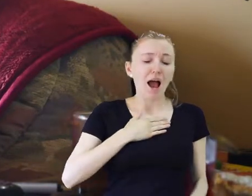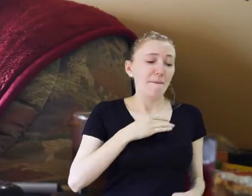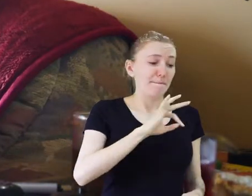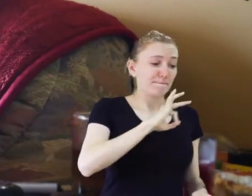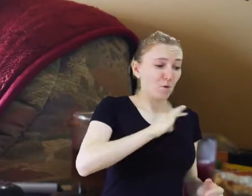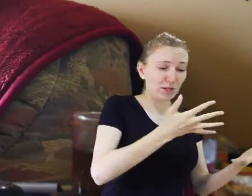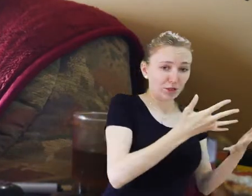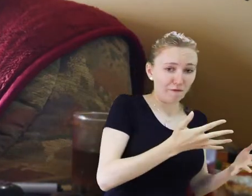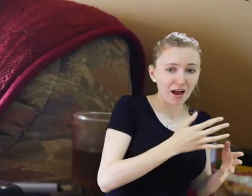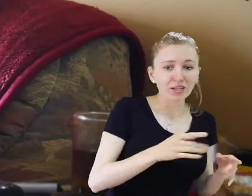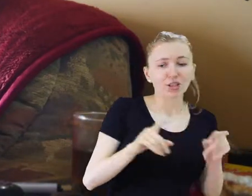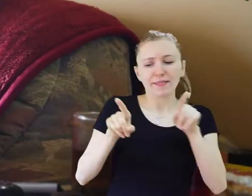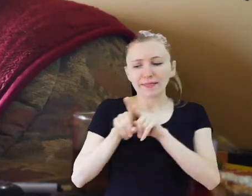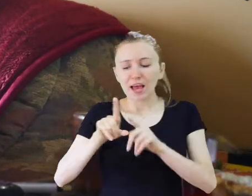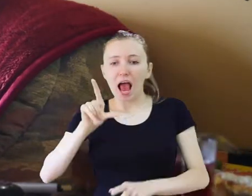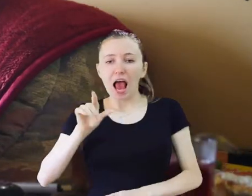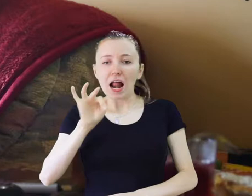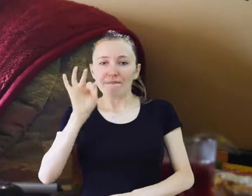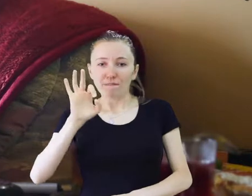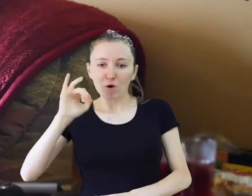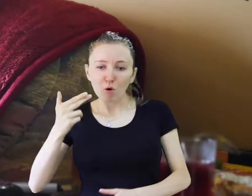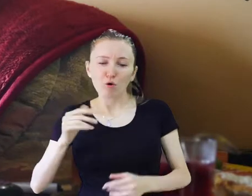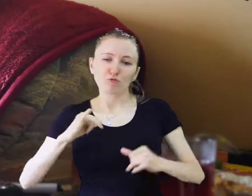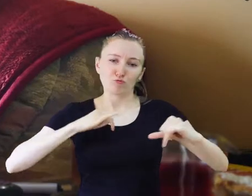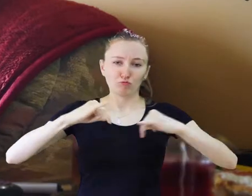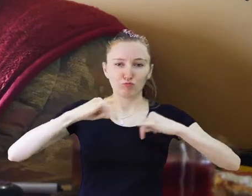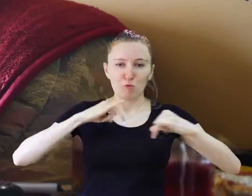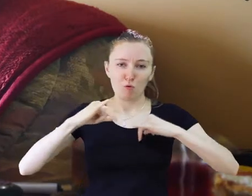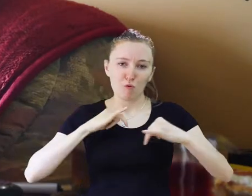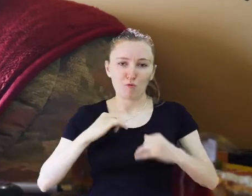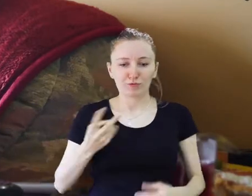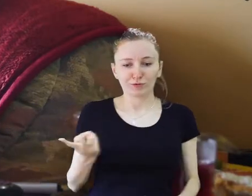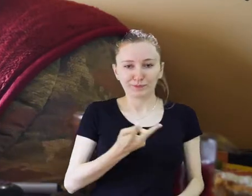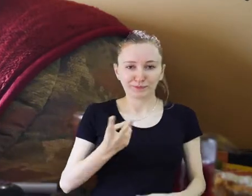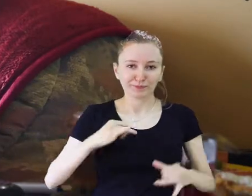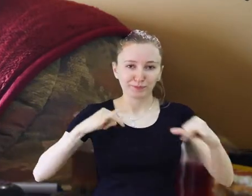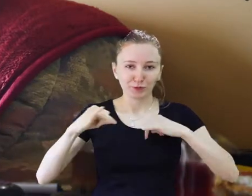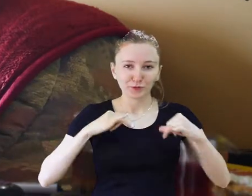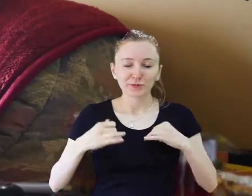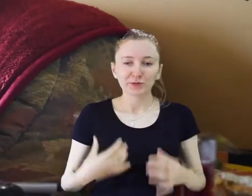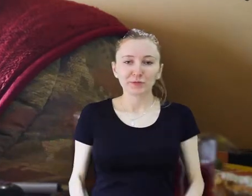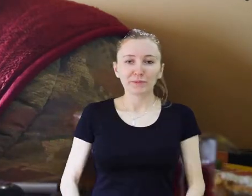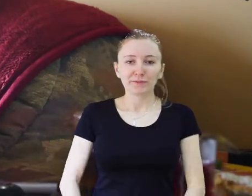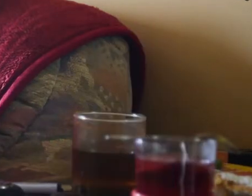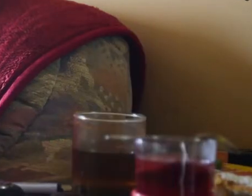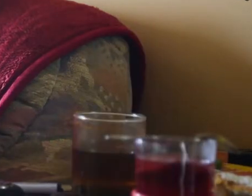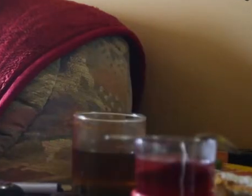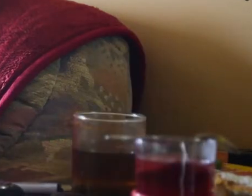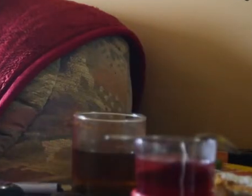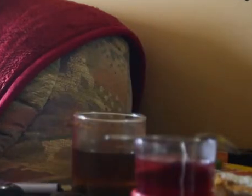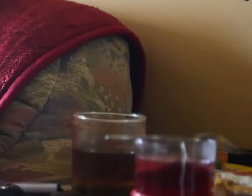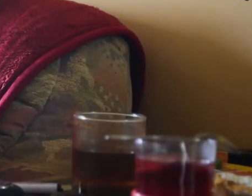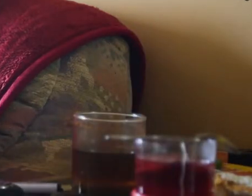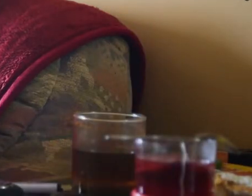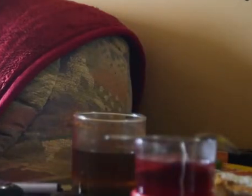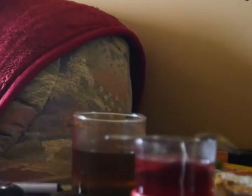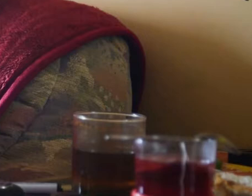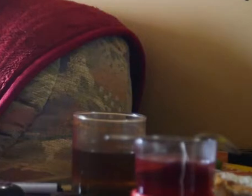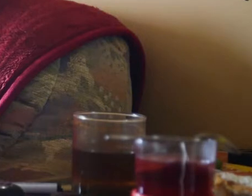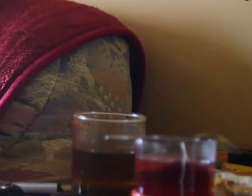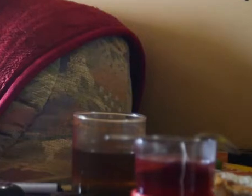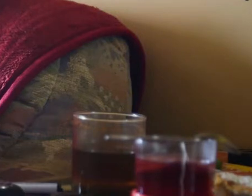No przez te pięć lat, dokąd miałam siłę, no to prowadziła mi swoje stowarzyszenie